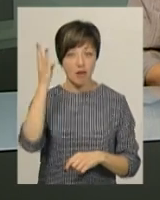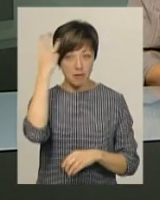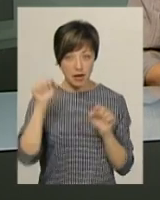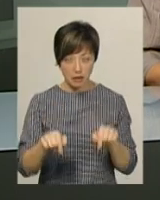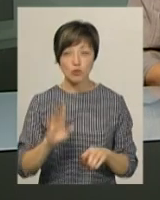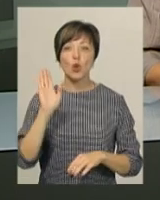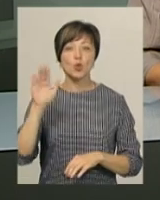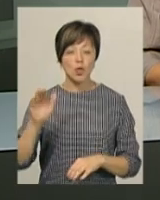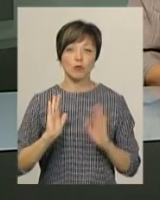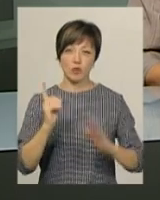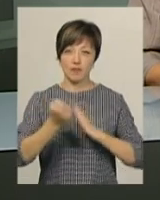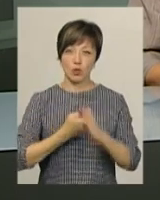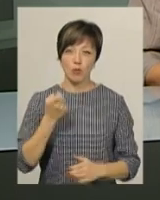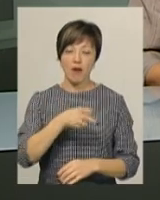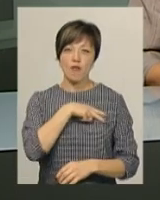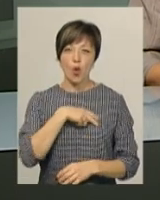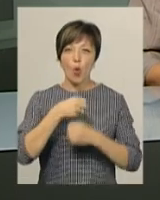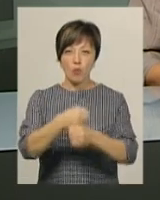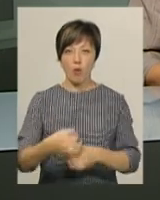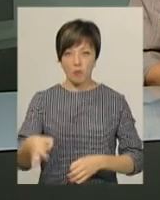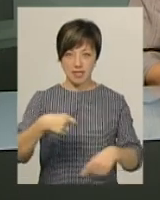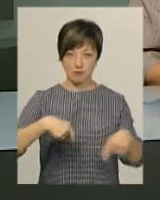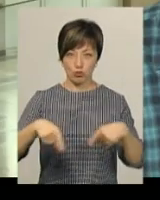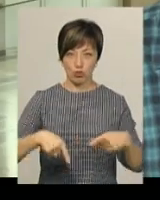ж стануть відомі володарі Кубку області з футболу.